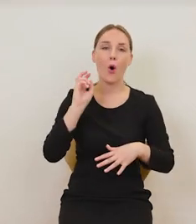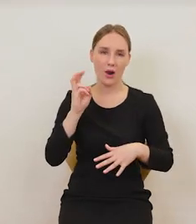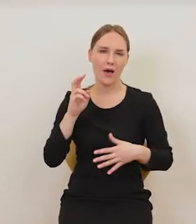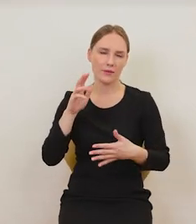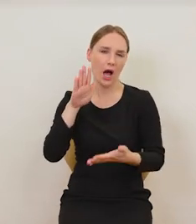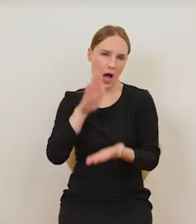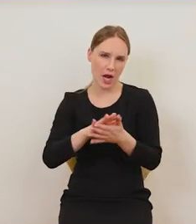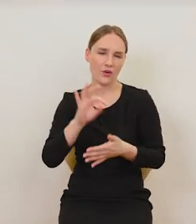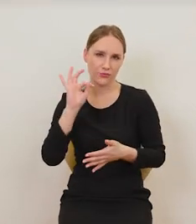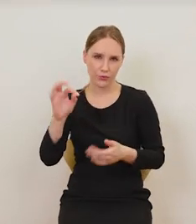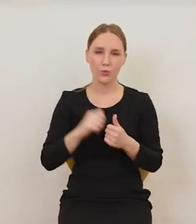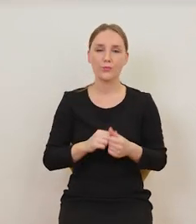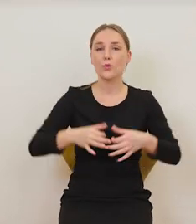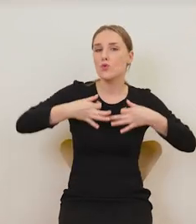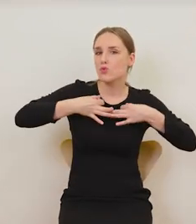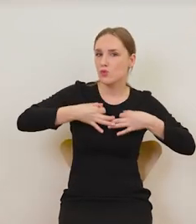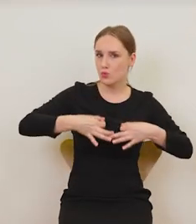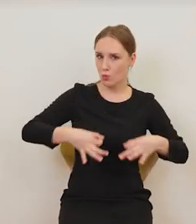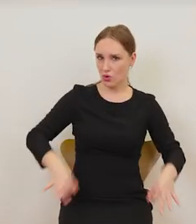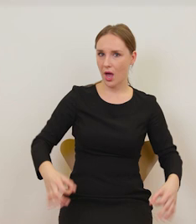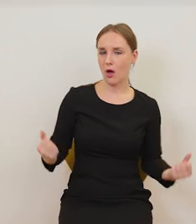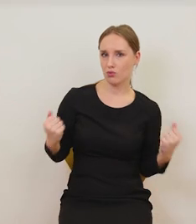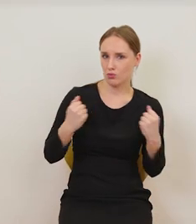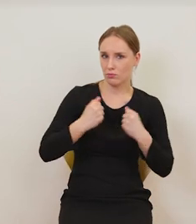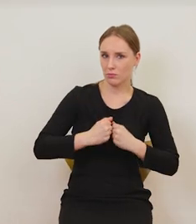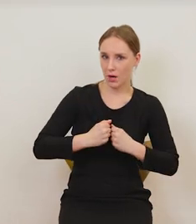suknia, taki kubrak,